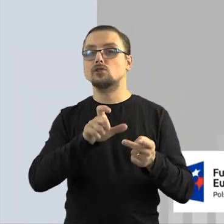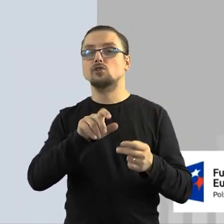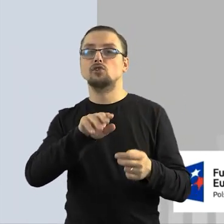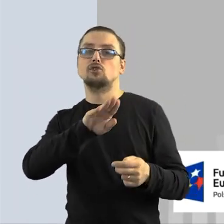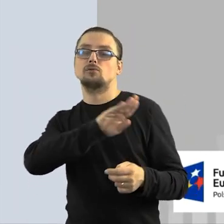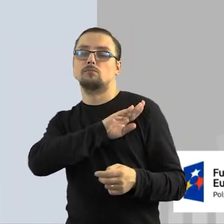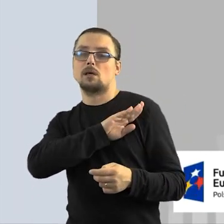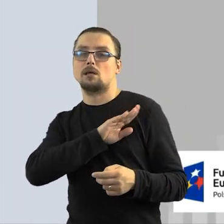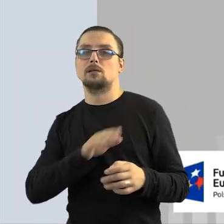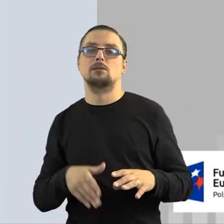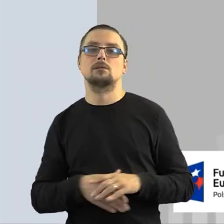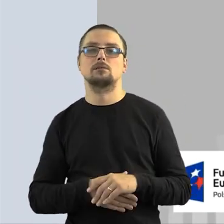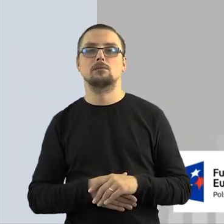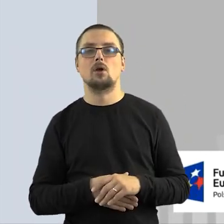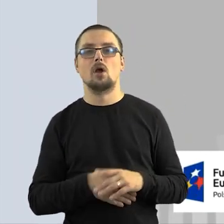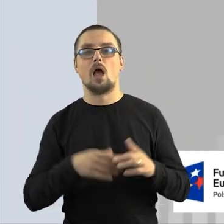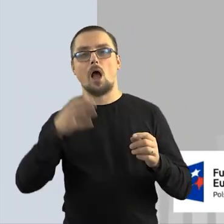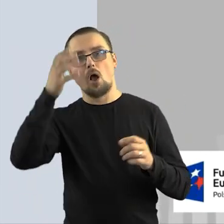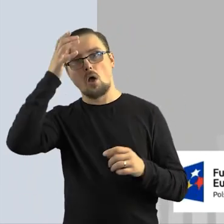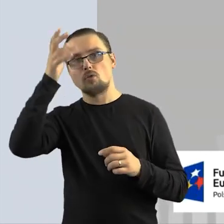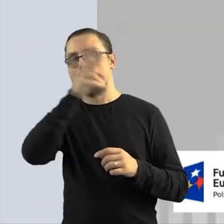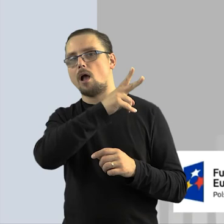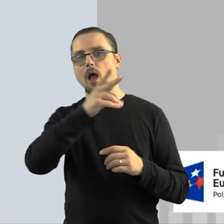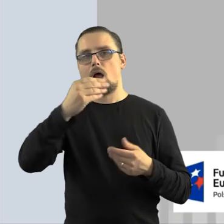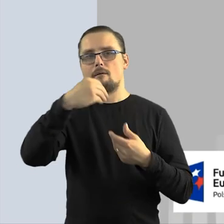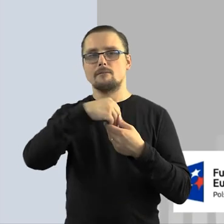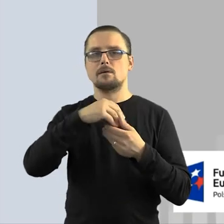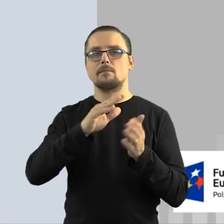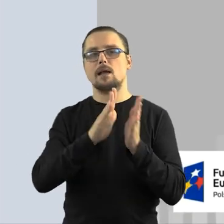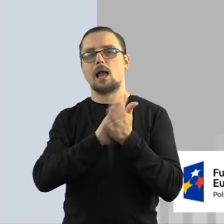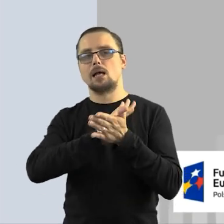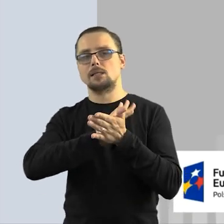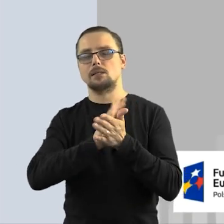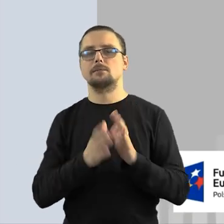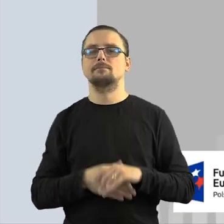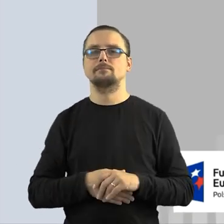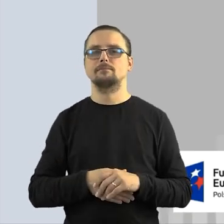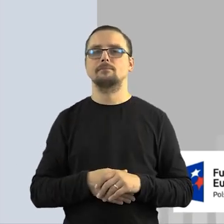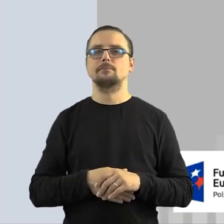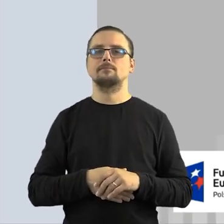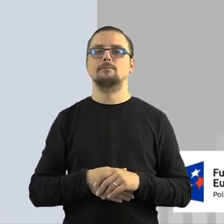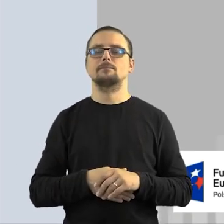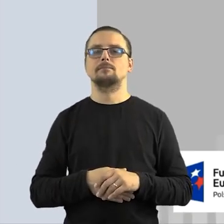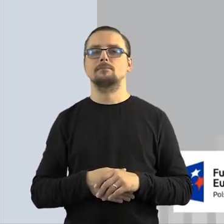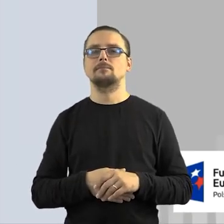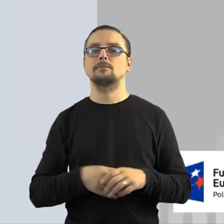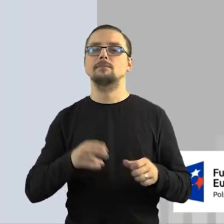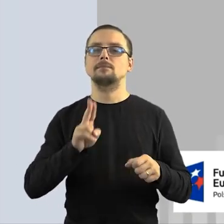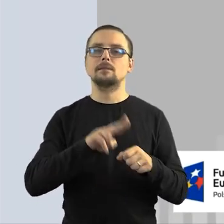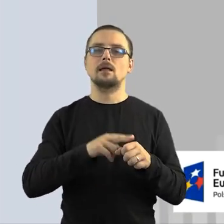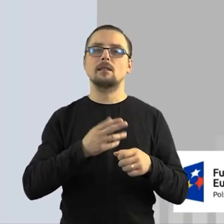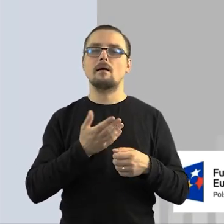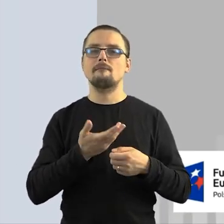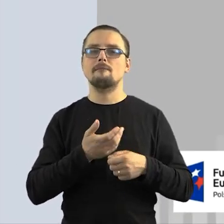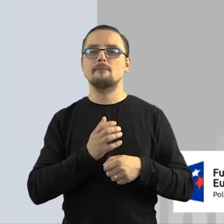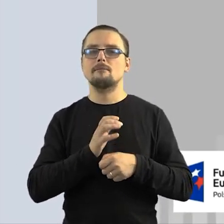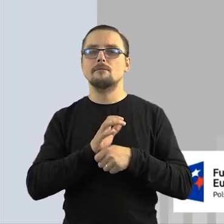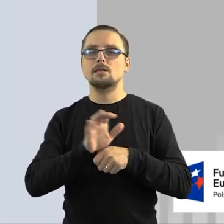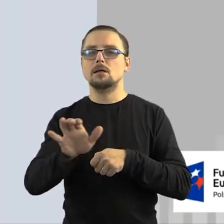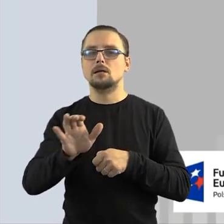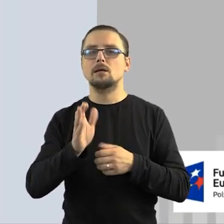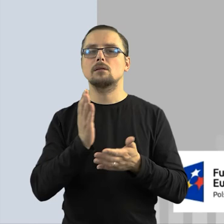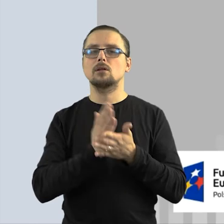śmierci każdego z autorów? Tutaj w przypadku domeny publicznej data wydania ma tylko